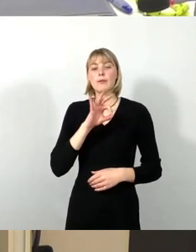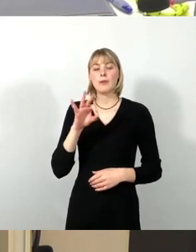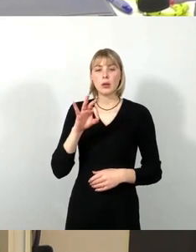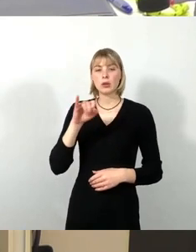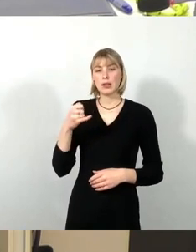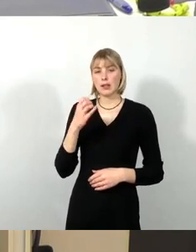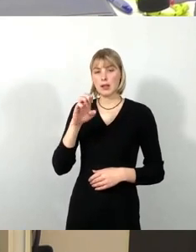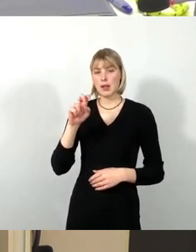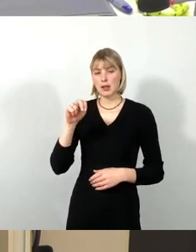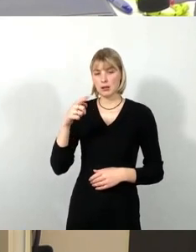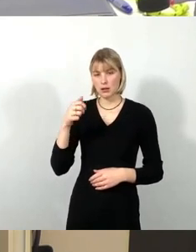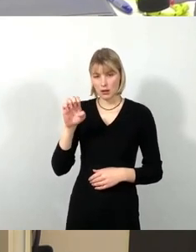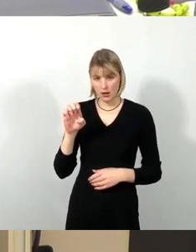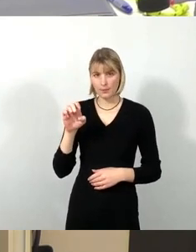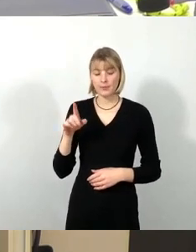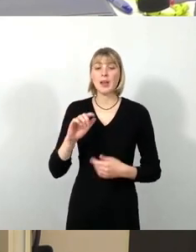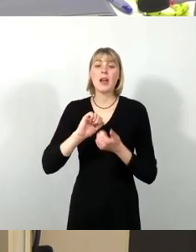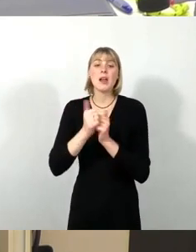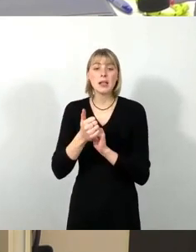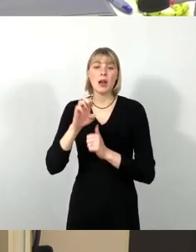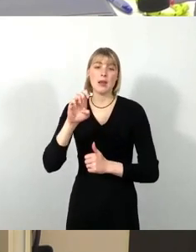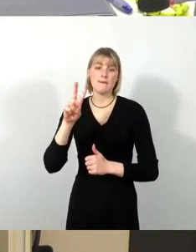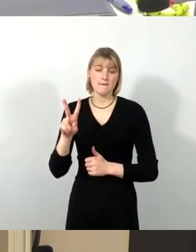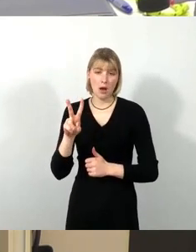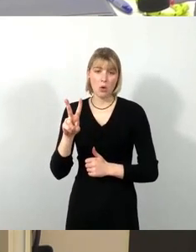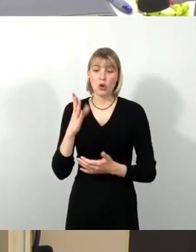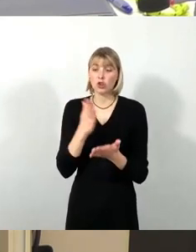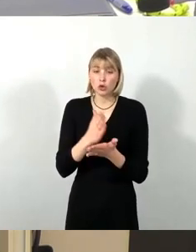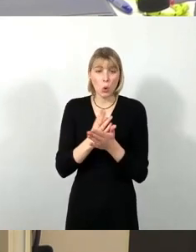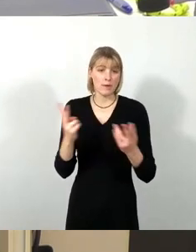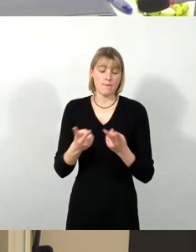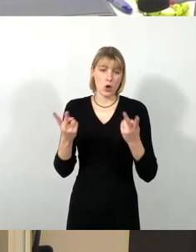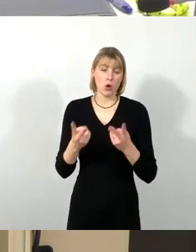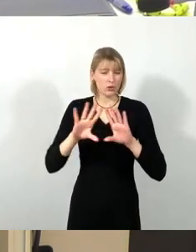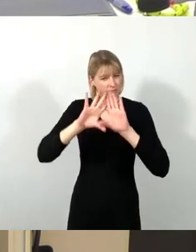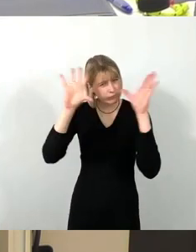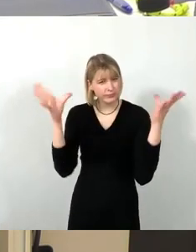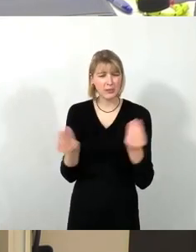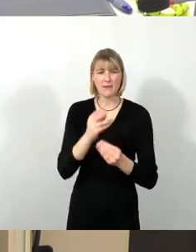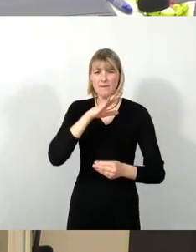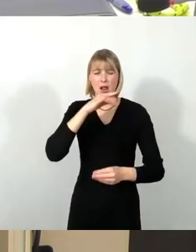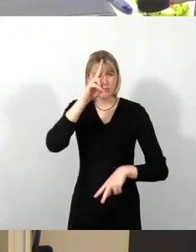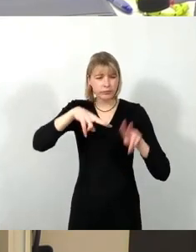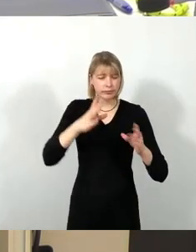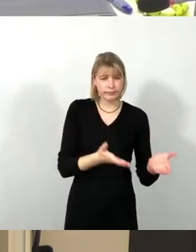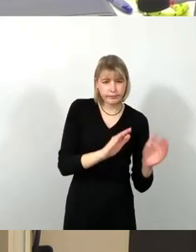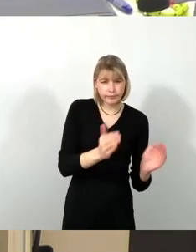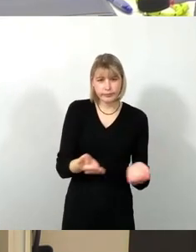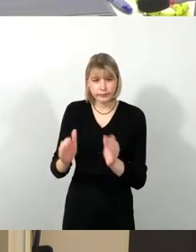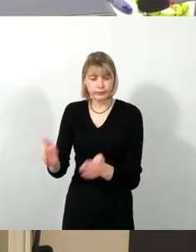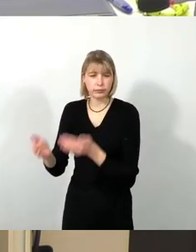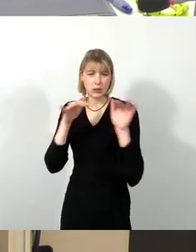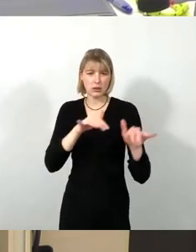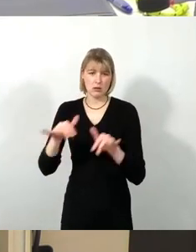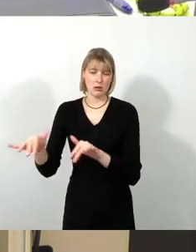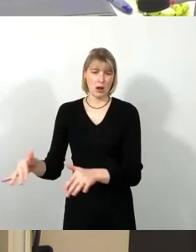Das RISA-EV bekommt eine umfangreiche Förderung aus ganz vielen verschiedenen Töpfen. Wir haben eine riesengroße institutionelle